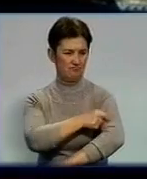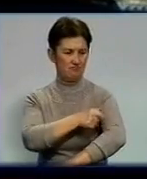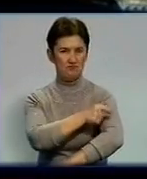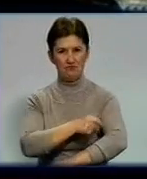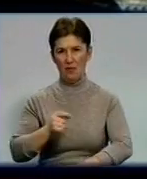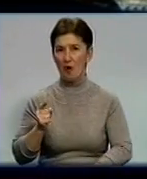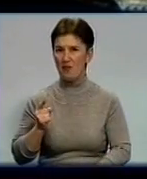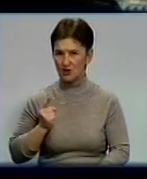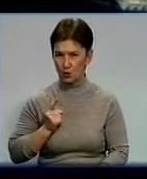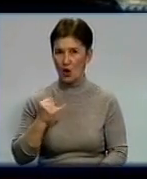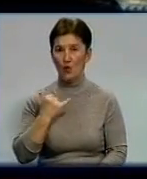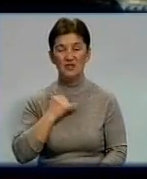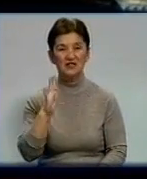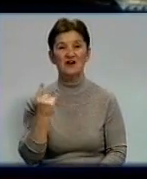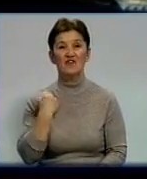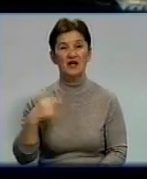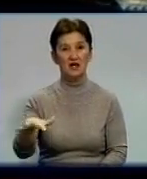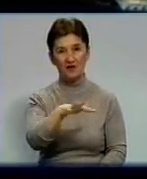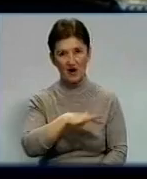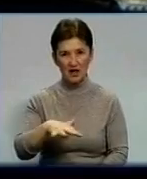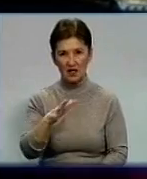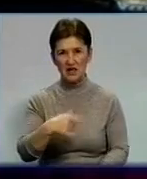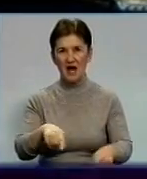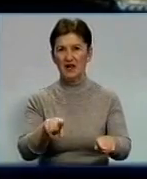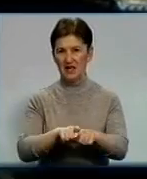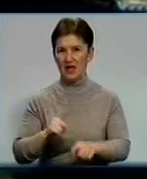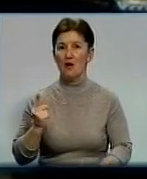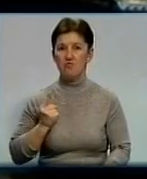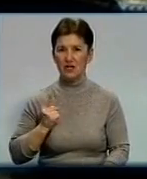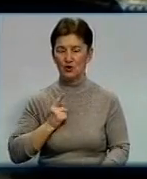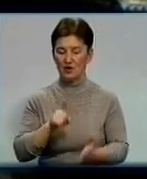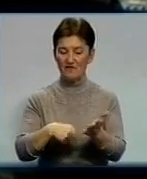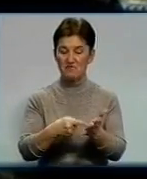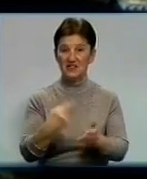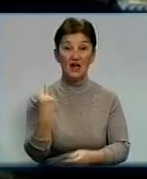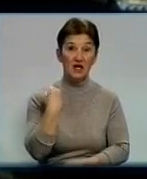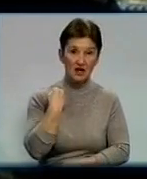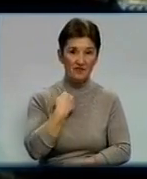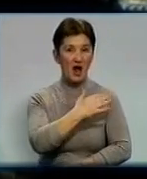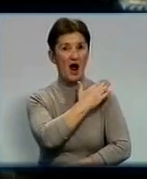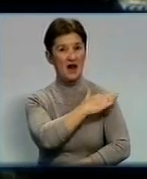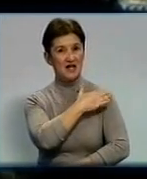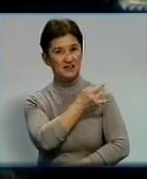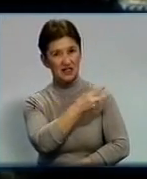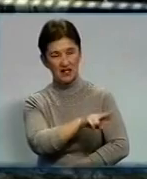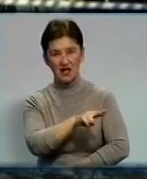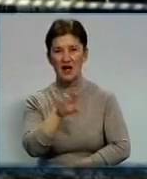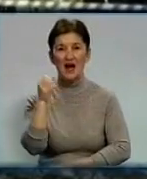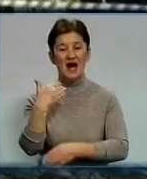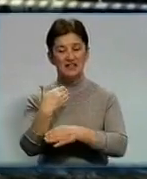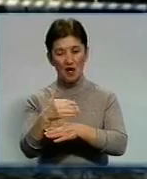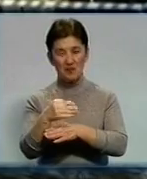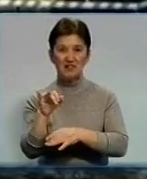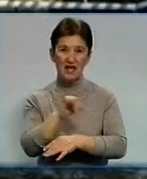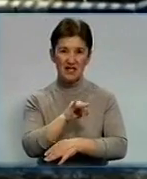Зокрема, в нас на Кірвоградщині такий патруль працює в місті Кірвограді, Олександрії, Знаменці та